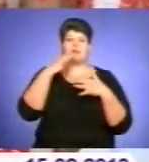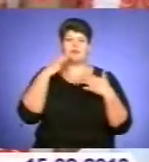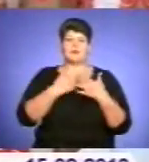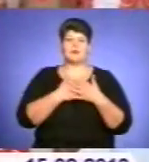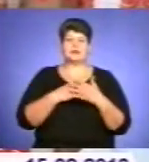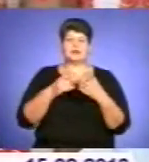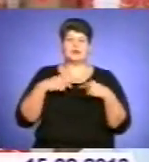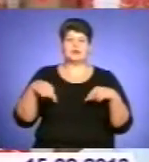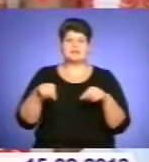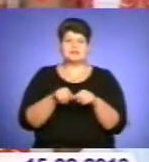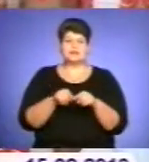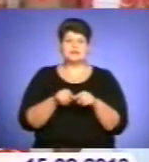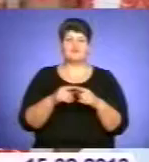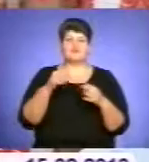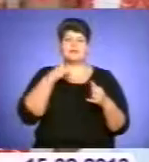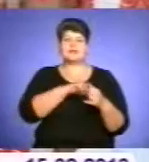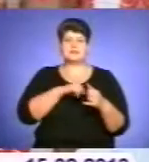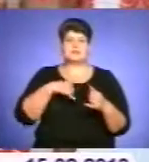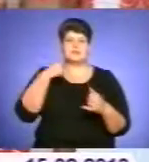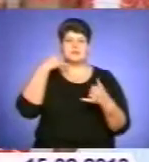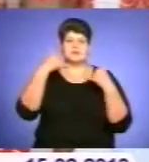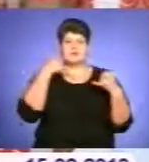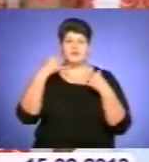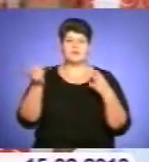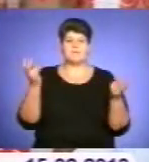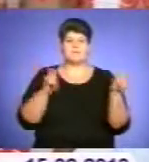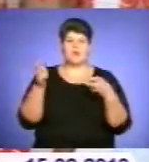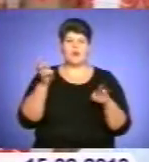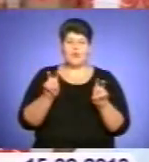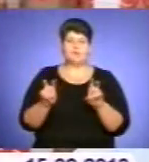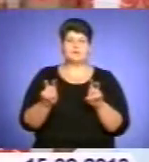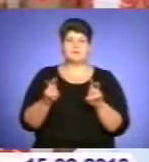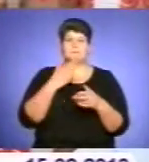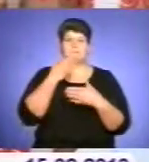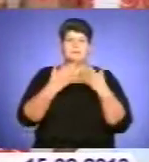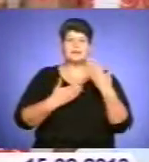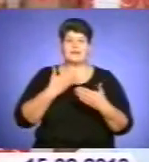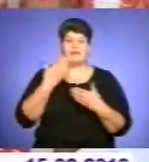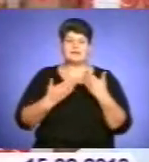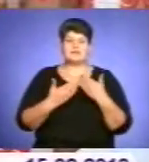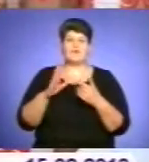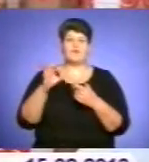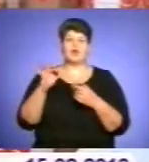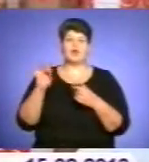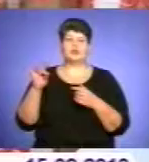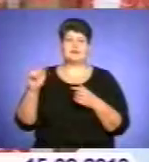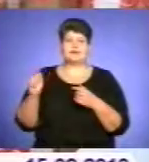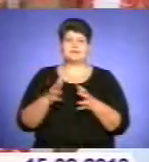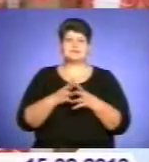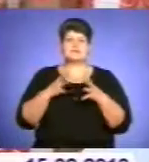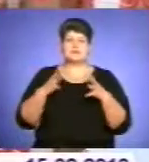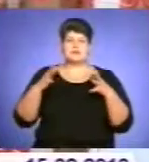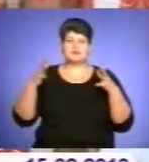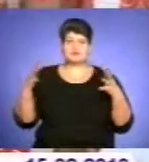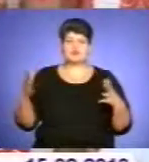молодіжних, дитячих. Вже до нас самі дзвонять і приходять, і питають. Також волонтерів з кожним роком все збільшується.